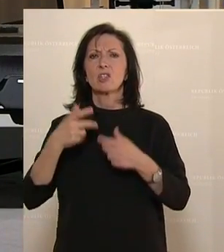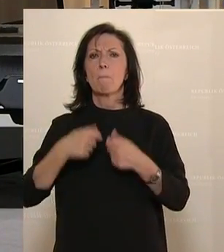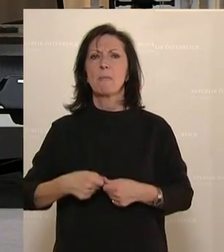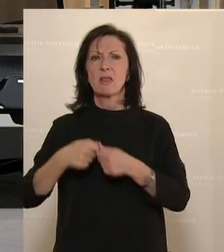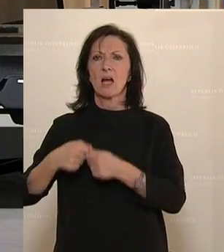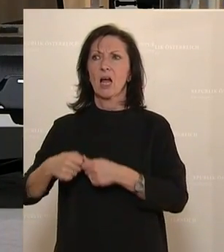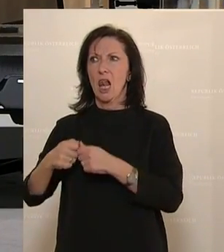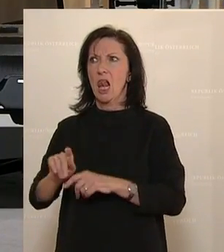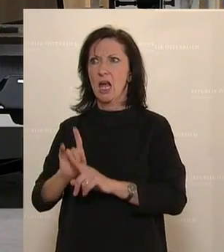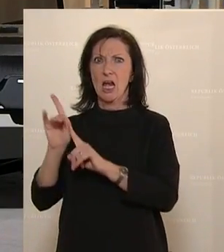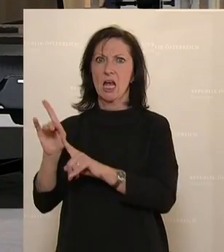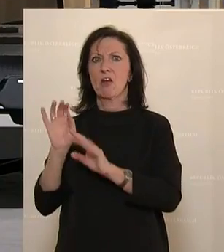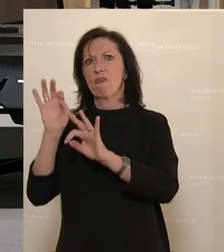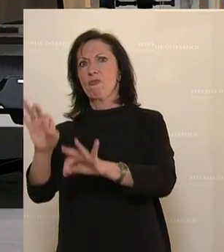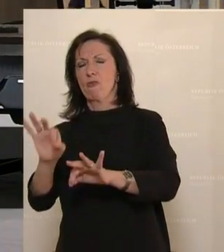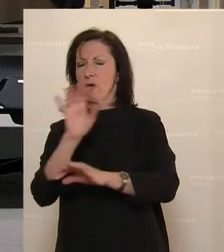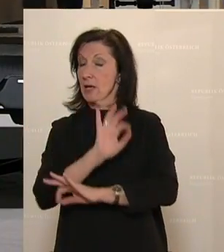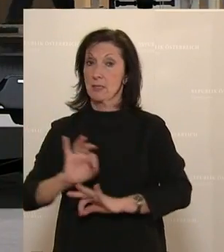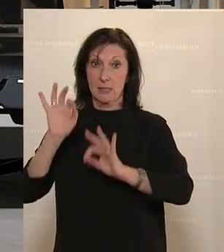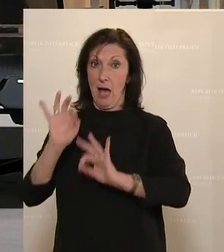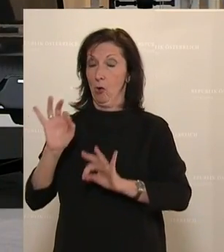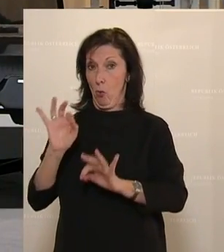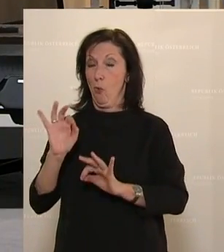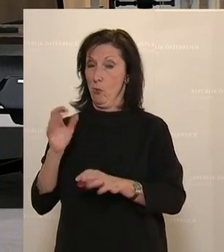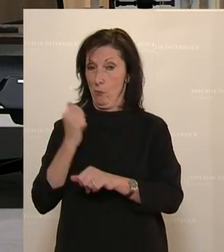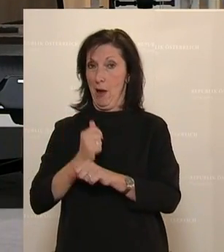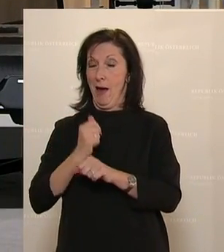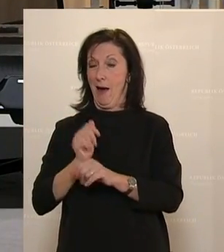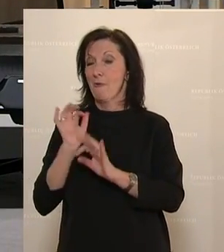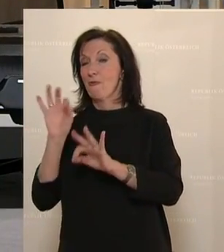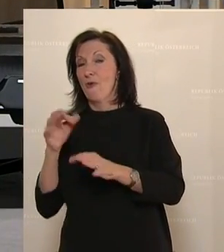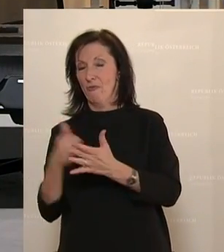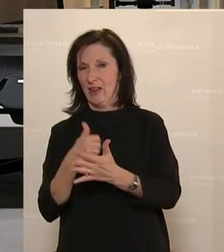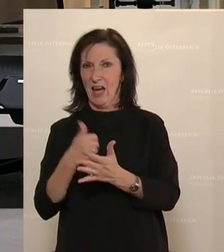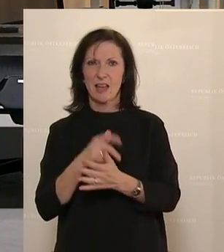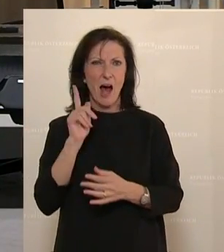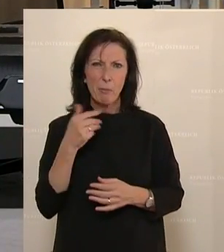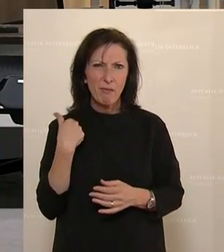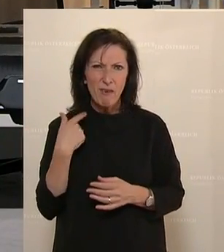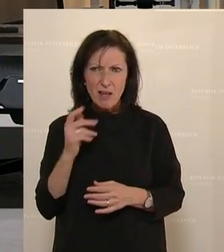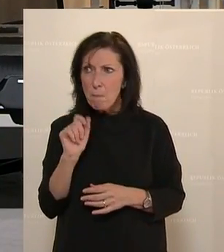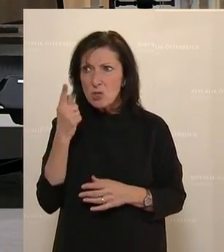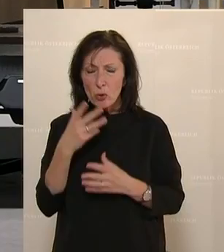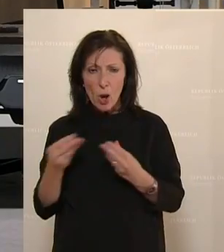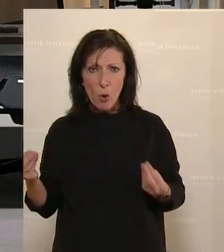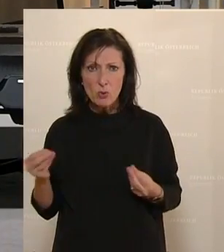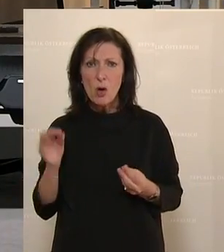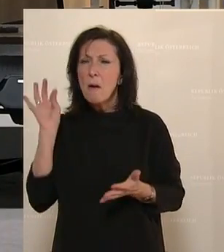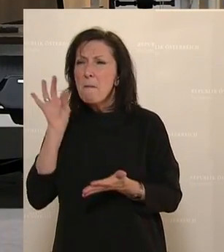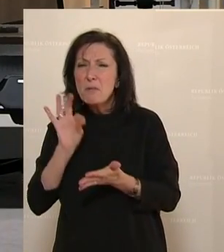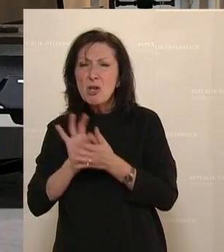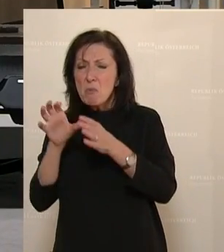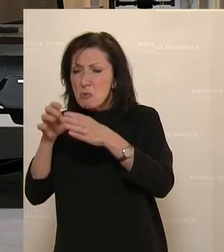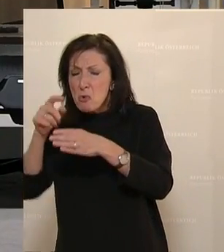sehr gut vertreten fühlen dürfen. Das will ich gar nicht in Abrede stellen, aber man hat eine Sonderlösung getroffen für eine ganz bestimmte Gruppe